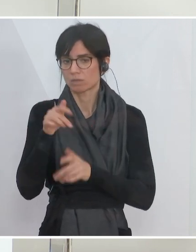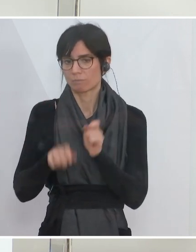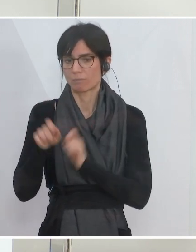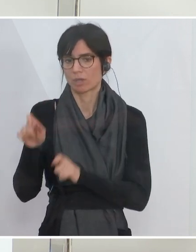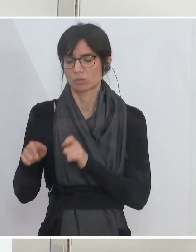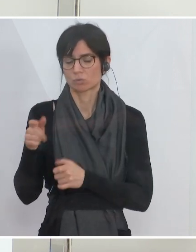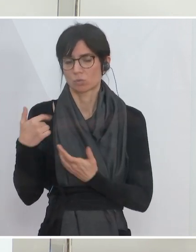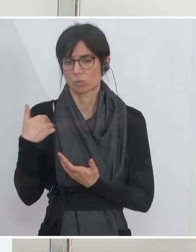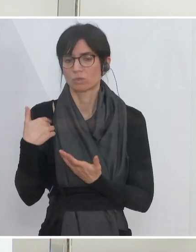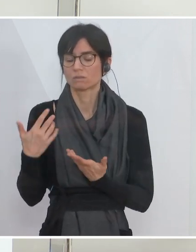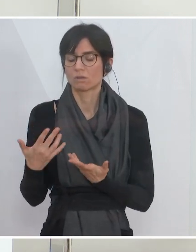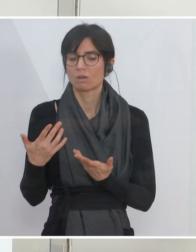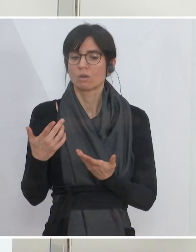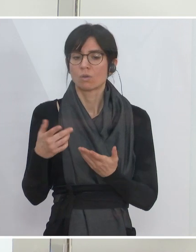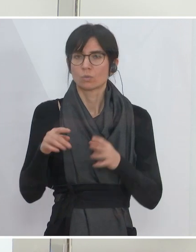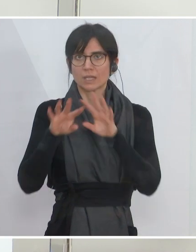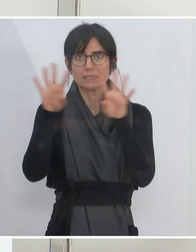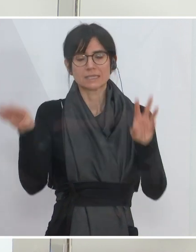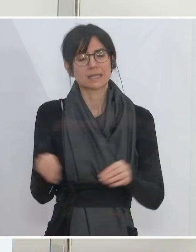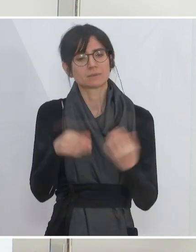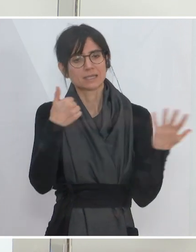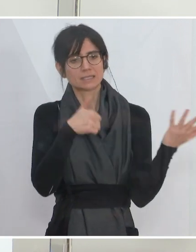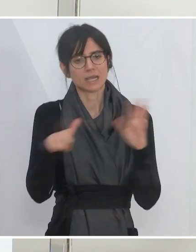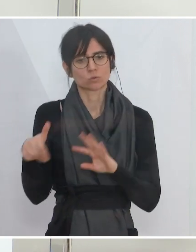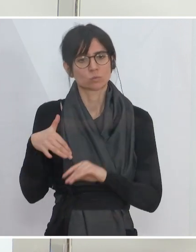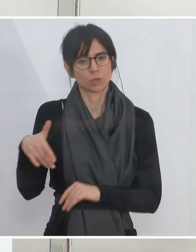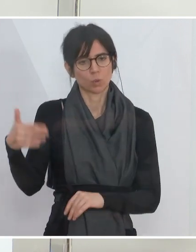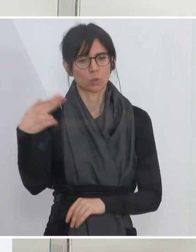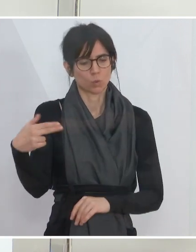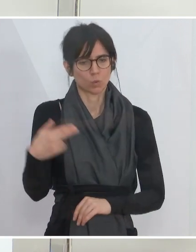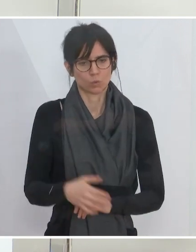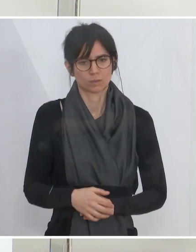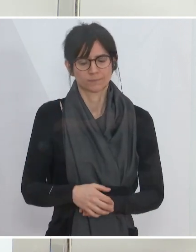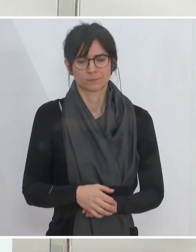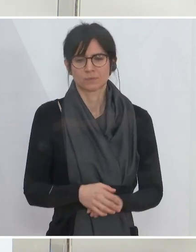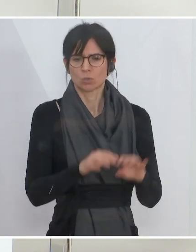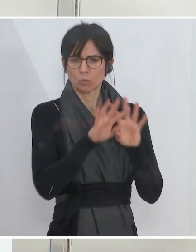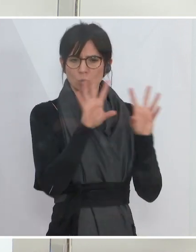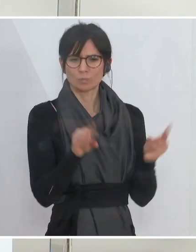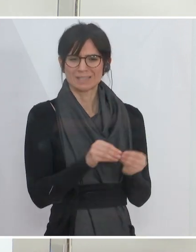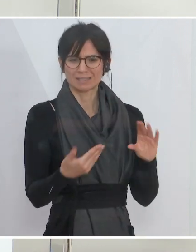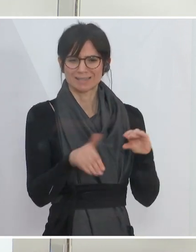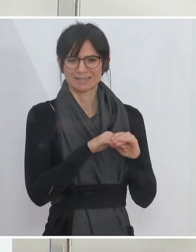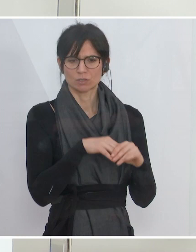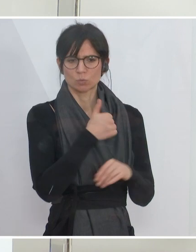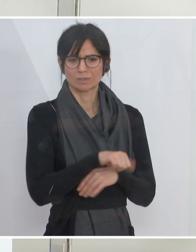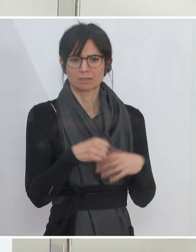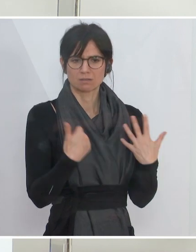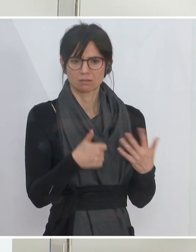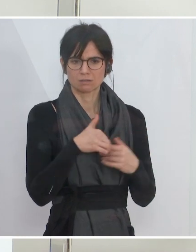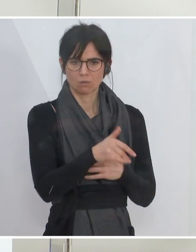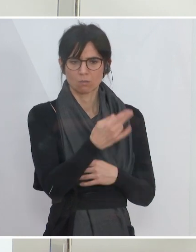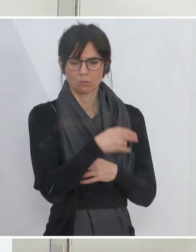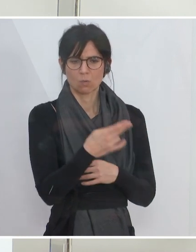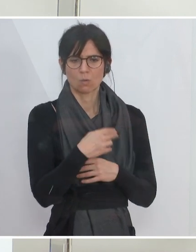ein Fördervolumen von knapp 600 Millionen Euro bisher. Der Umsatzersatz, da sind ca. Millionen Euro